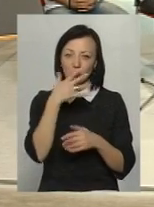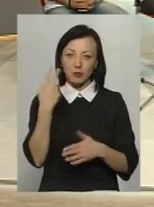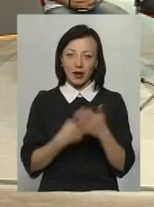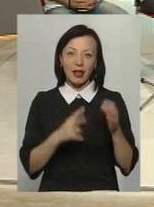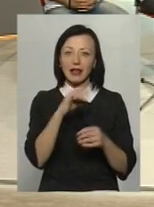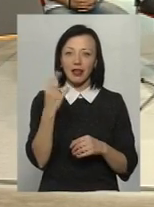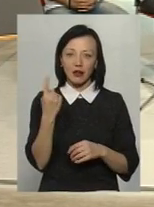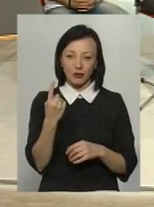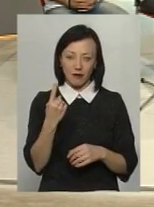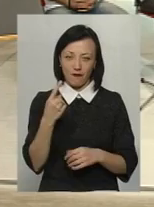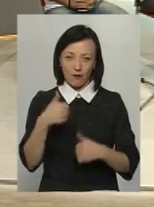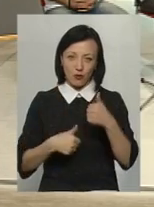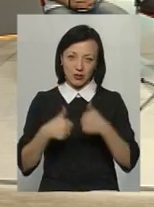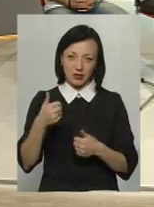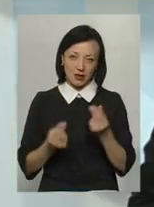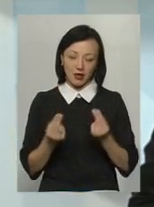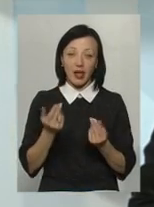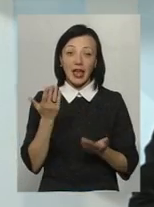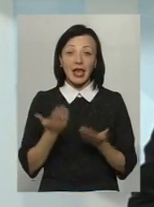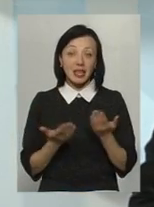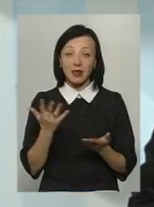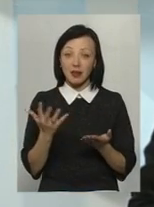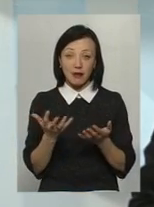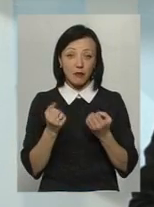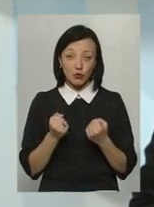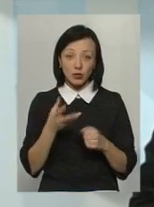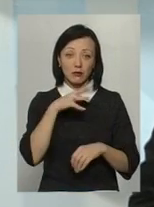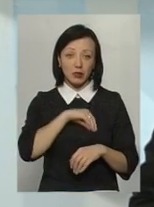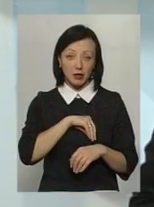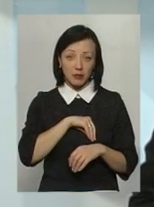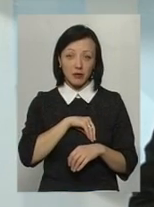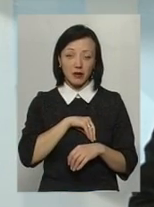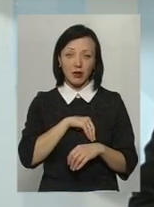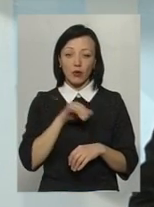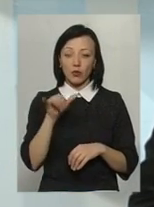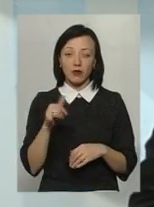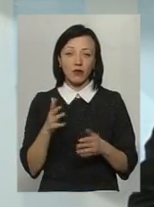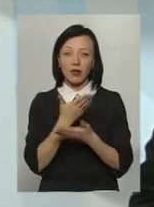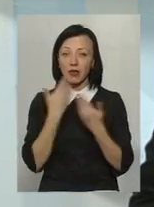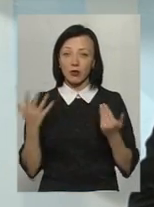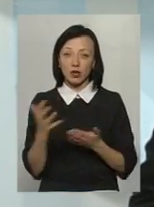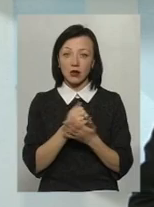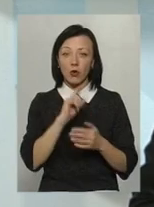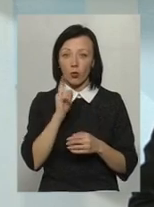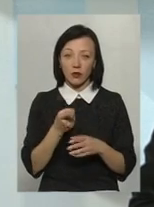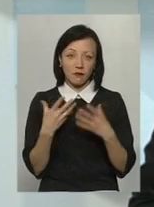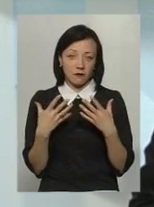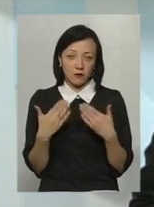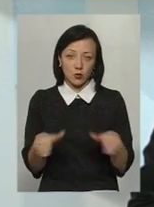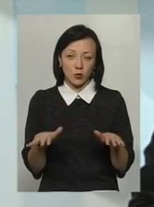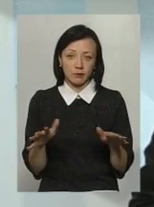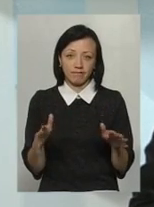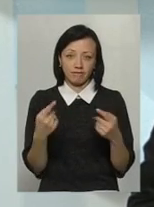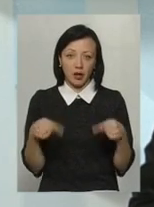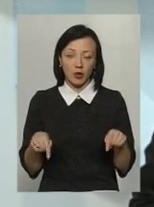проіграти ні одного сета. Понимаєте? Якщо він не получив прибыль, у нього не урожай один год, він все, прогорел,